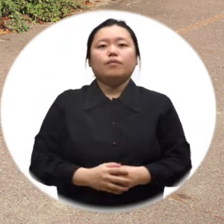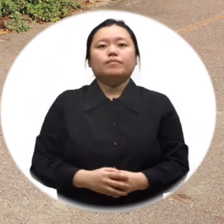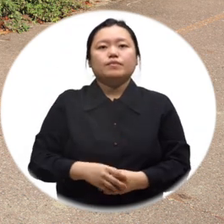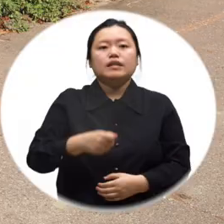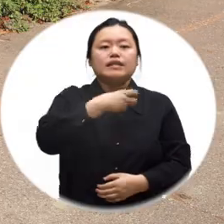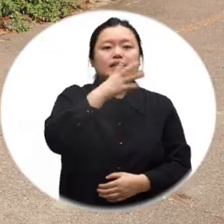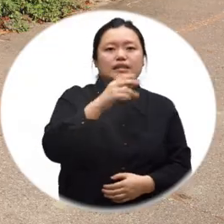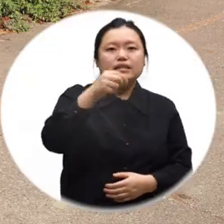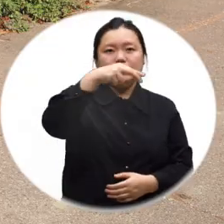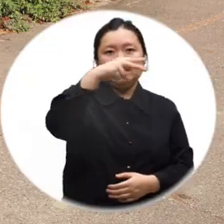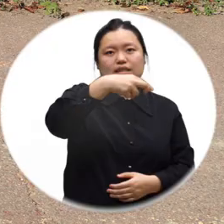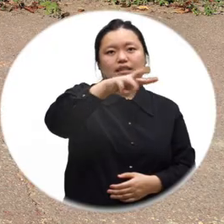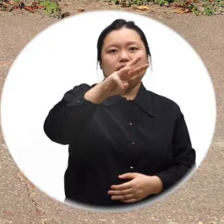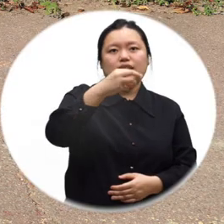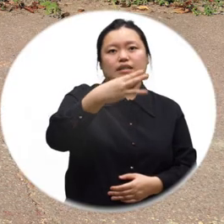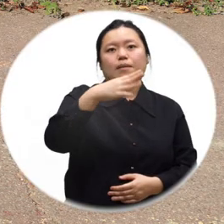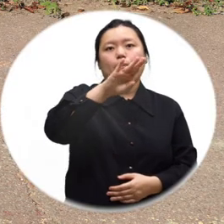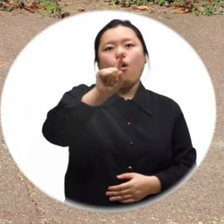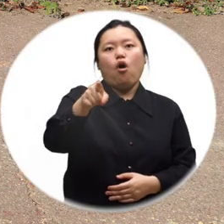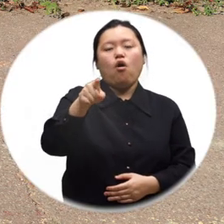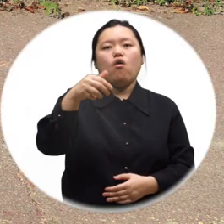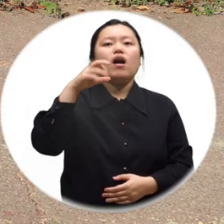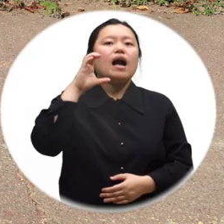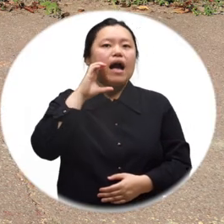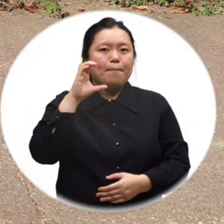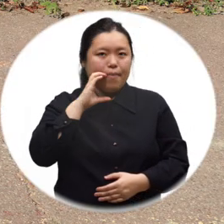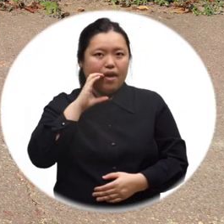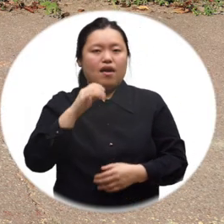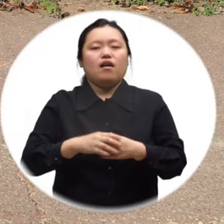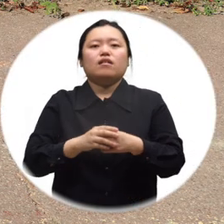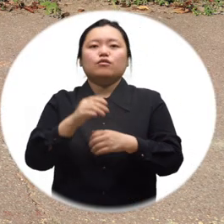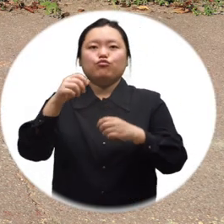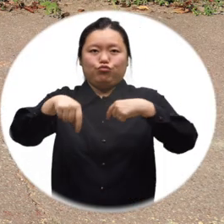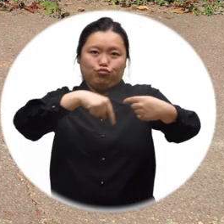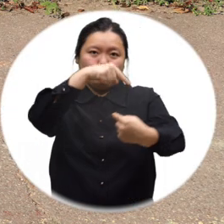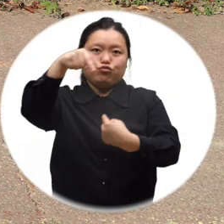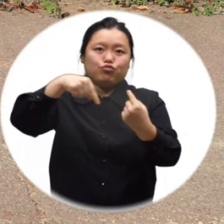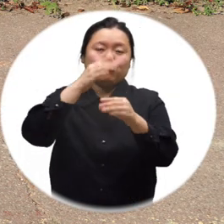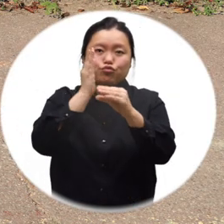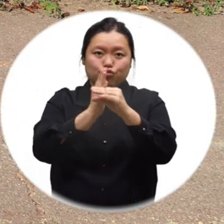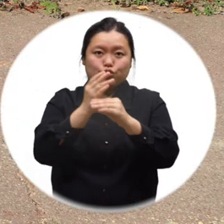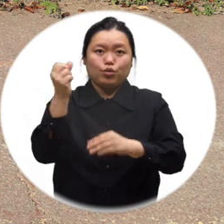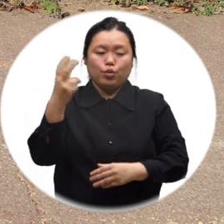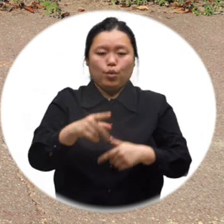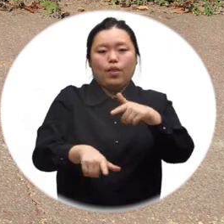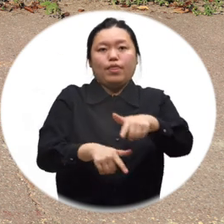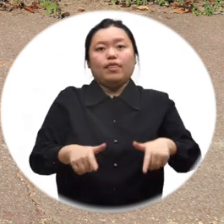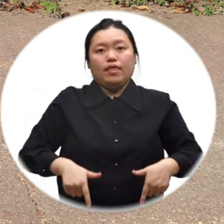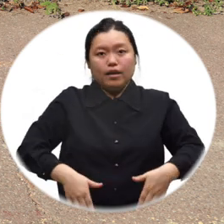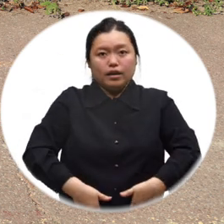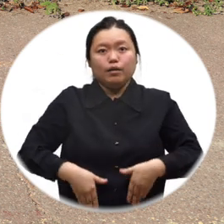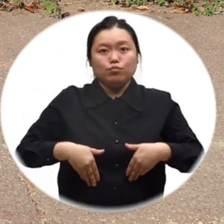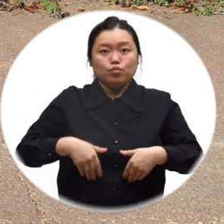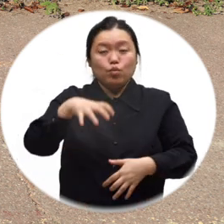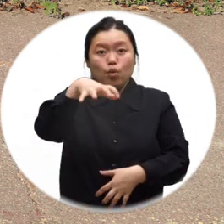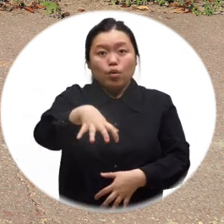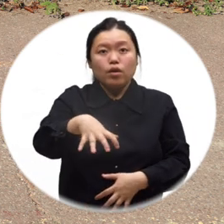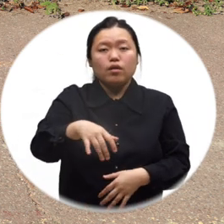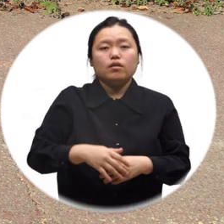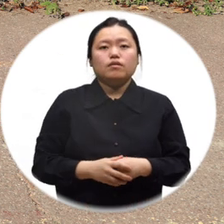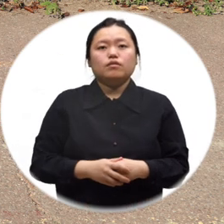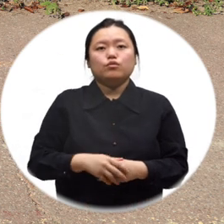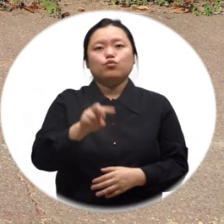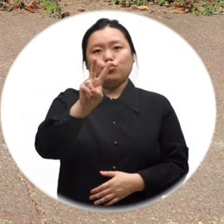편의점을 운영하고 있습니다. 그리고 남북권엔 두 곳이 있는데요. 시흥에서 30개의 가장 많은